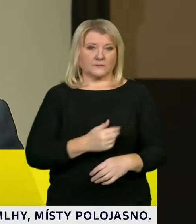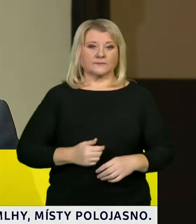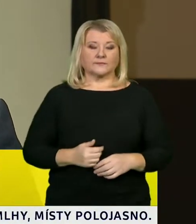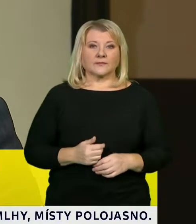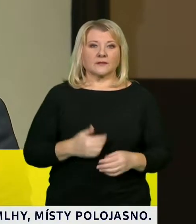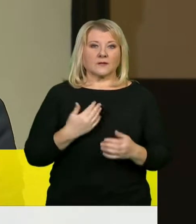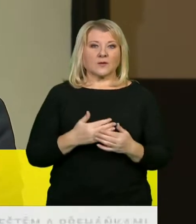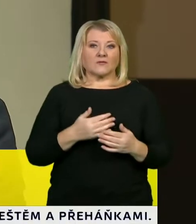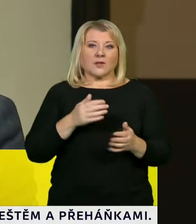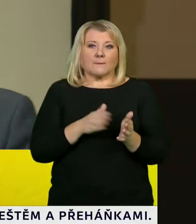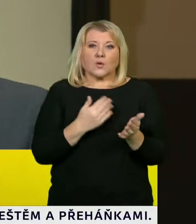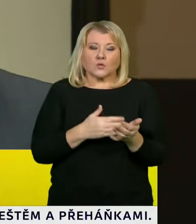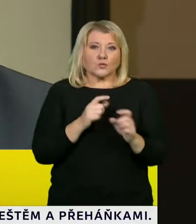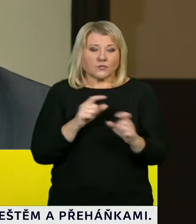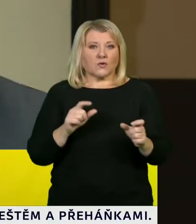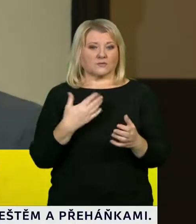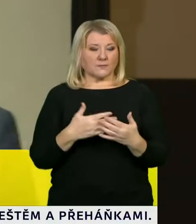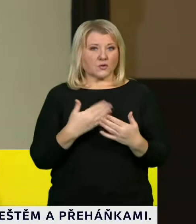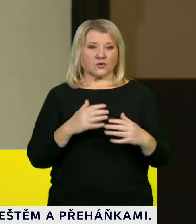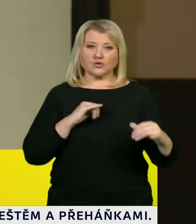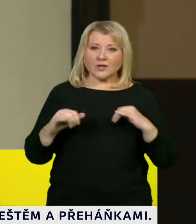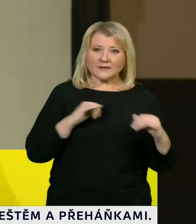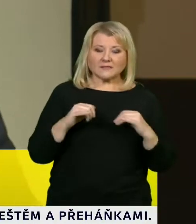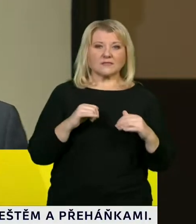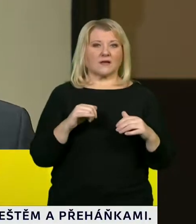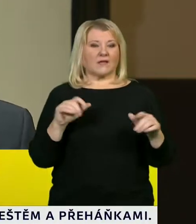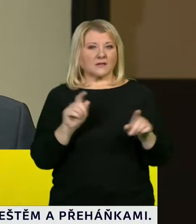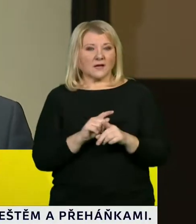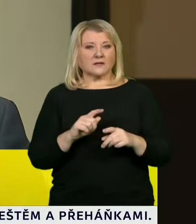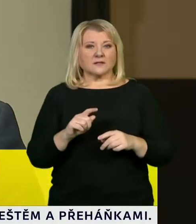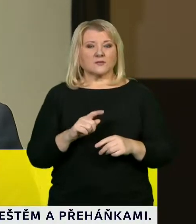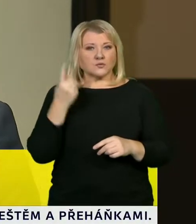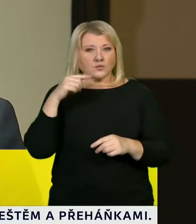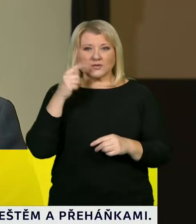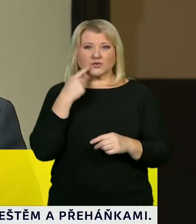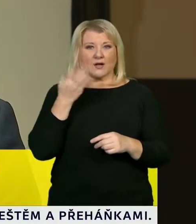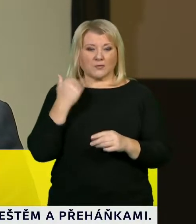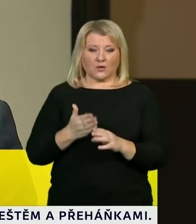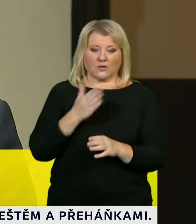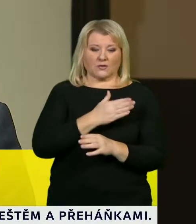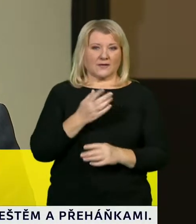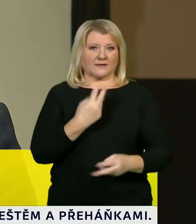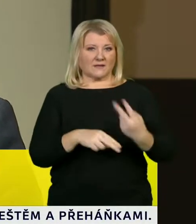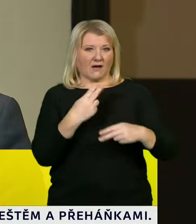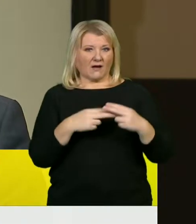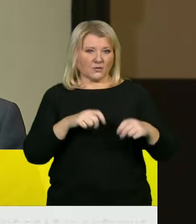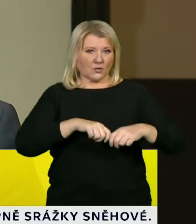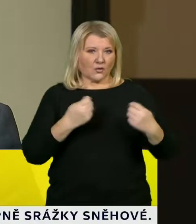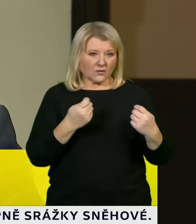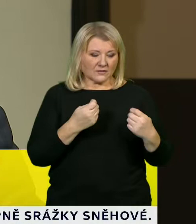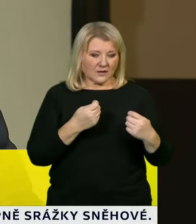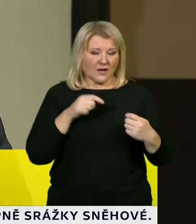vezmete ten důvod, tak všichni ředitelé škol, ale i ti studenti samotní říkají, že společně s tím jarním výpadkem je toto jedna z oblastí, kde